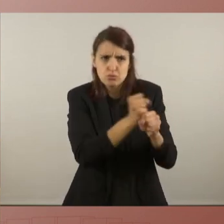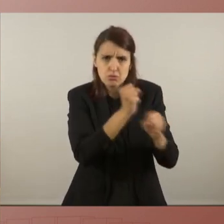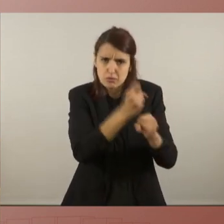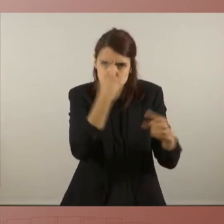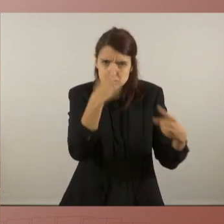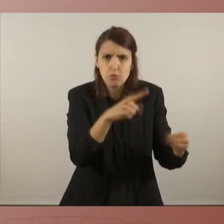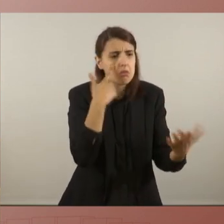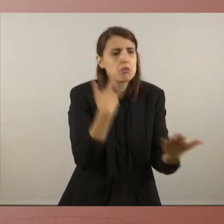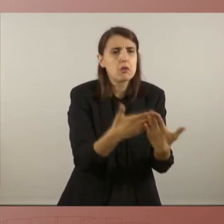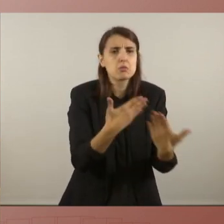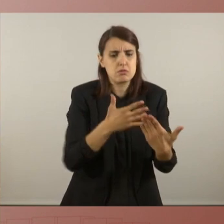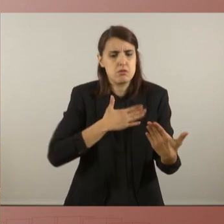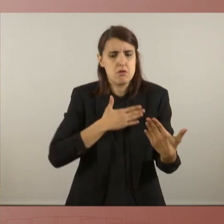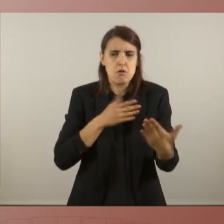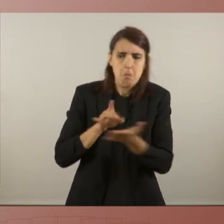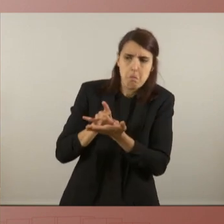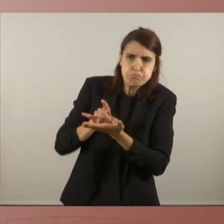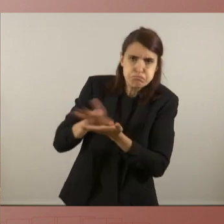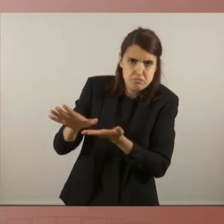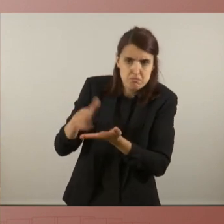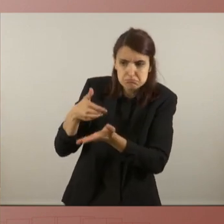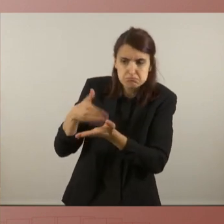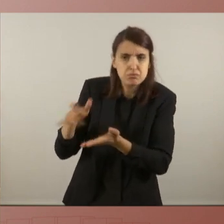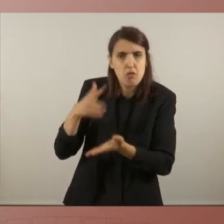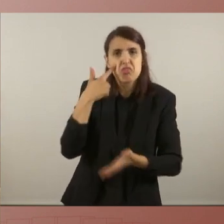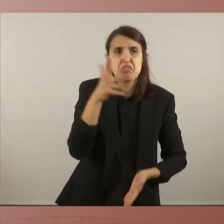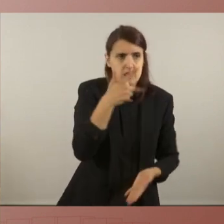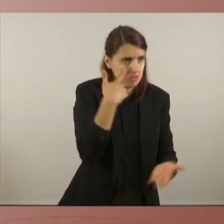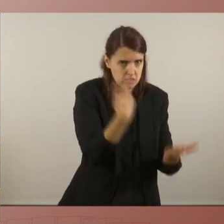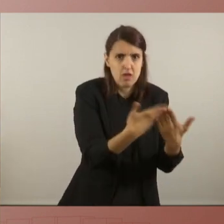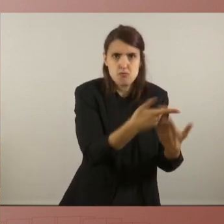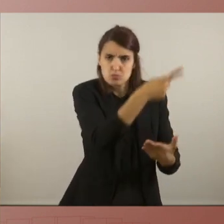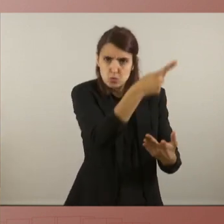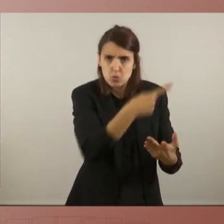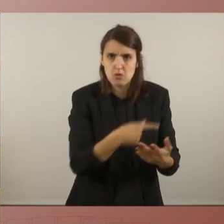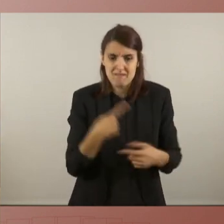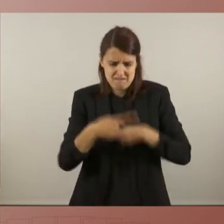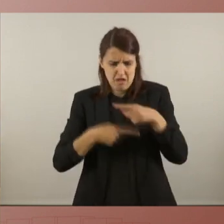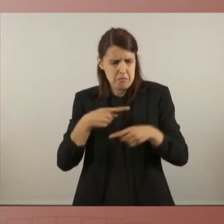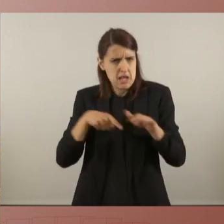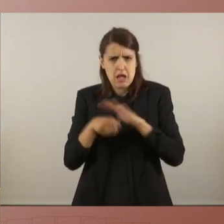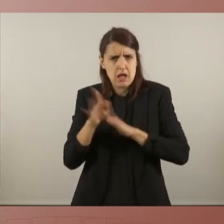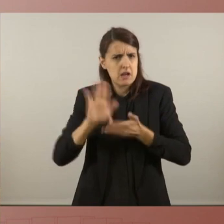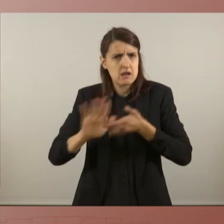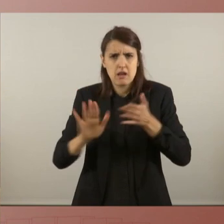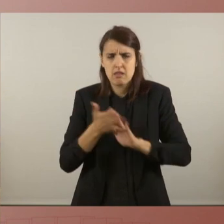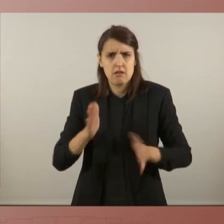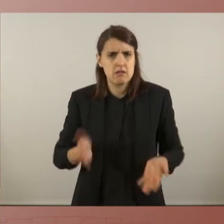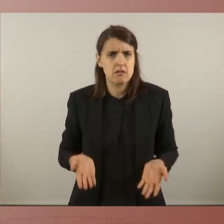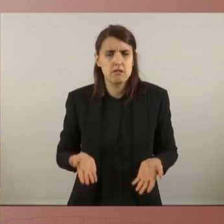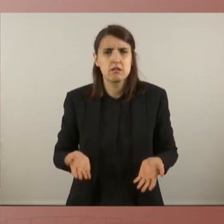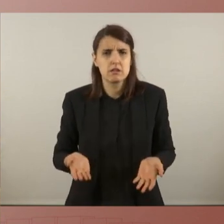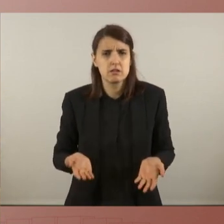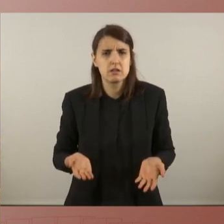demostrar que tenen dret a desallotjar algú del seu habitatge jo els recomano de veritat molt sincerament que